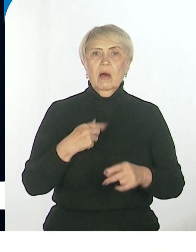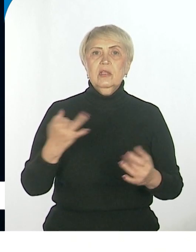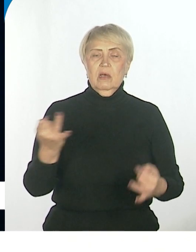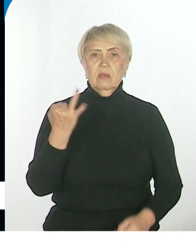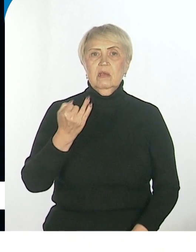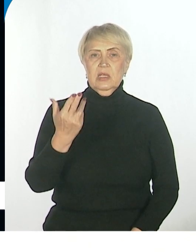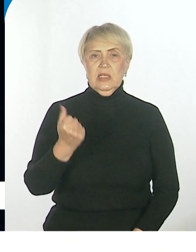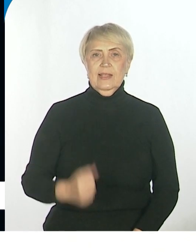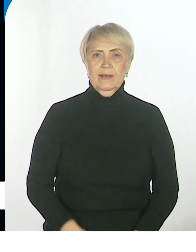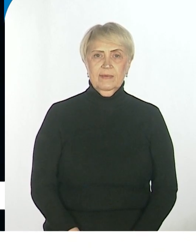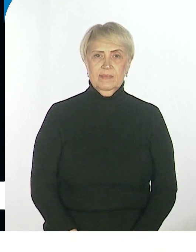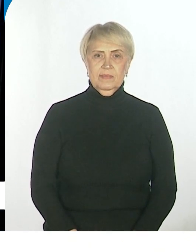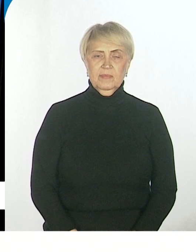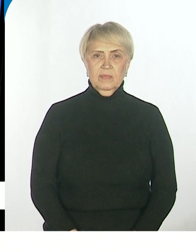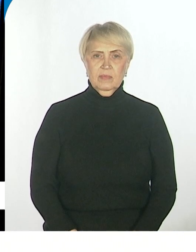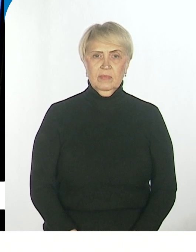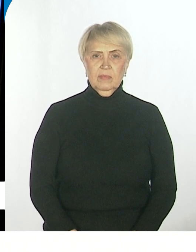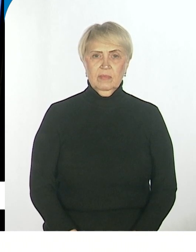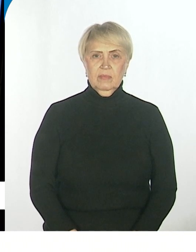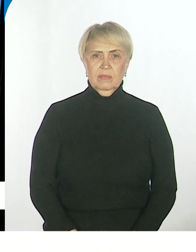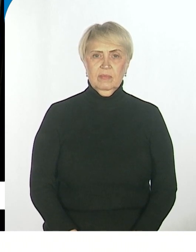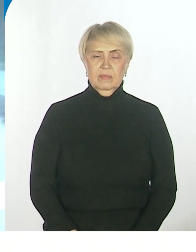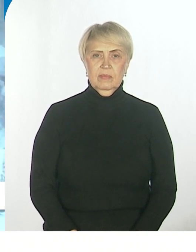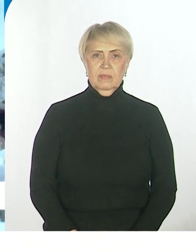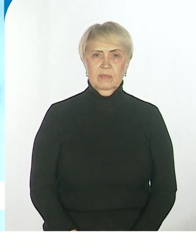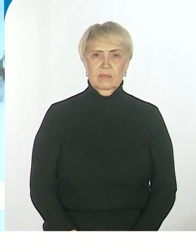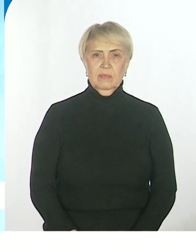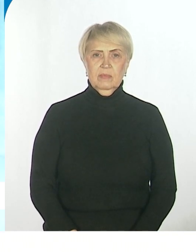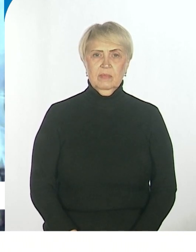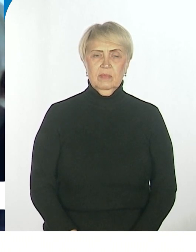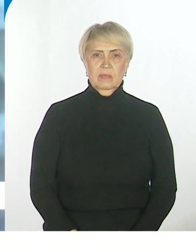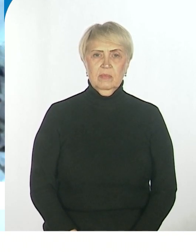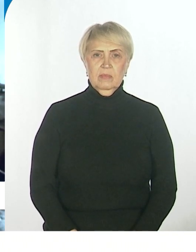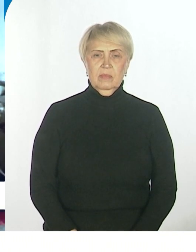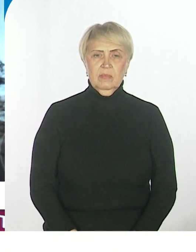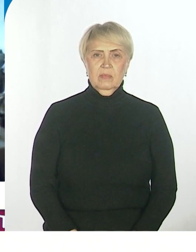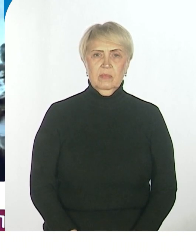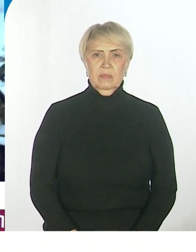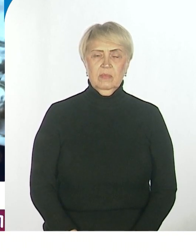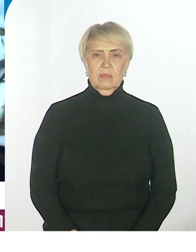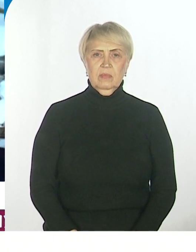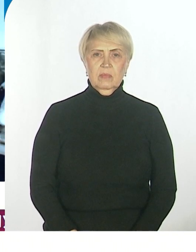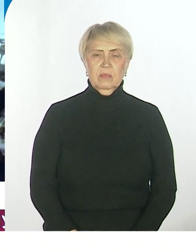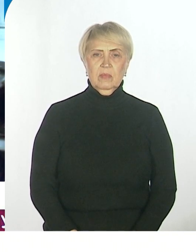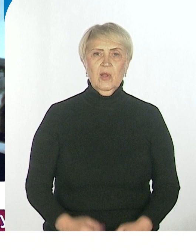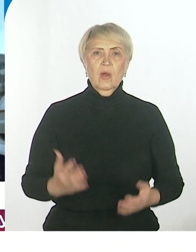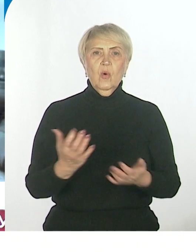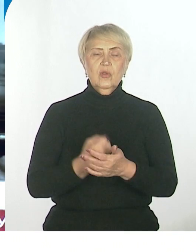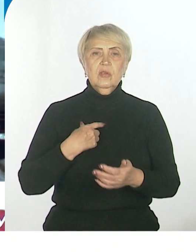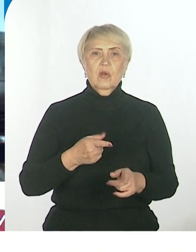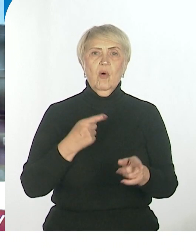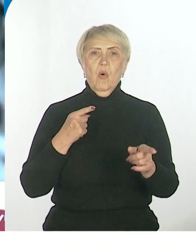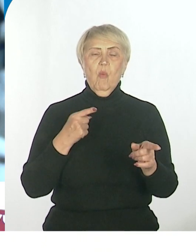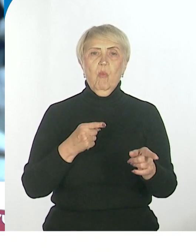да? Ну да, да. Все-таки все мальчики, в общем-то, такая игра. Ну, так, что удачливый противотанкист